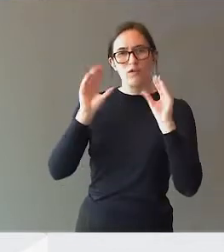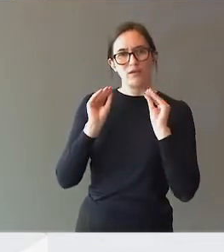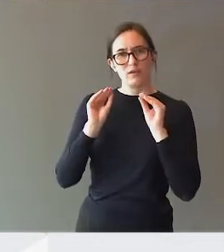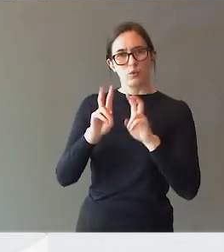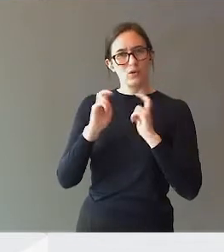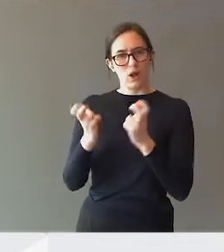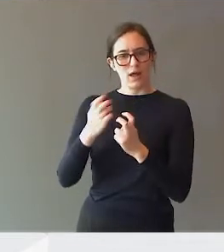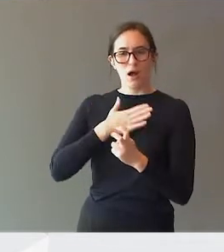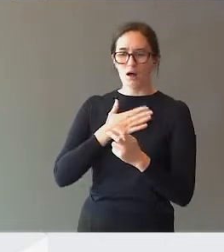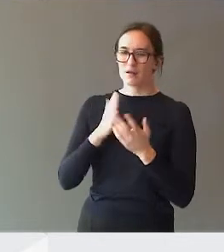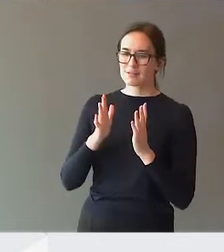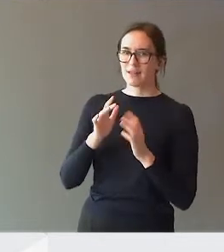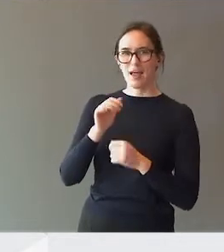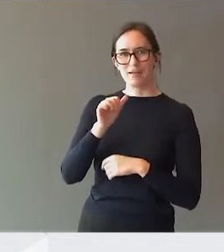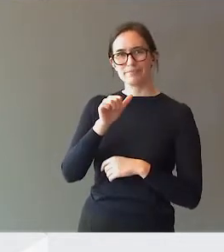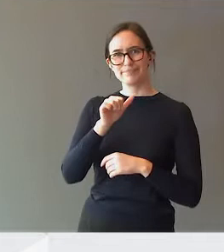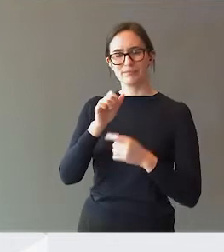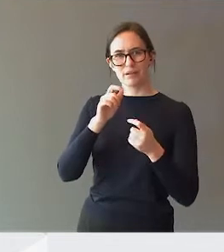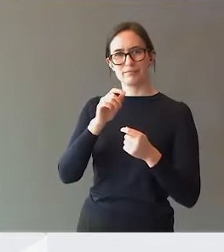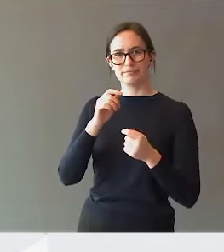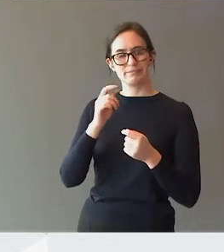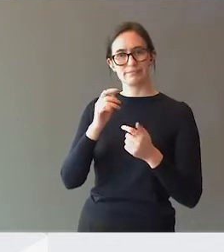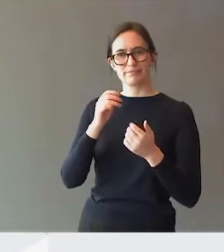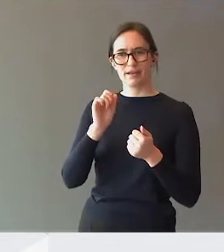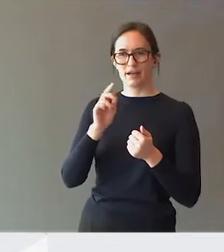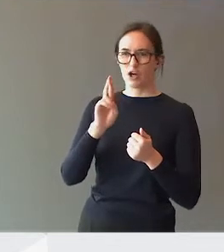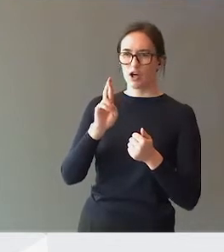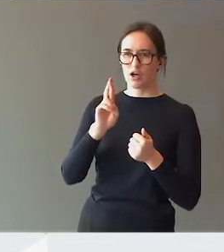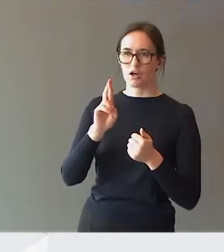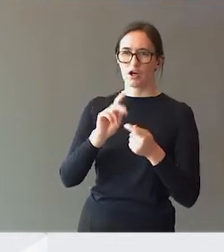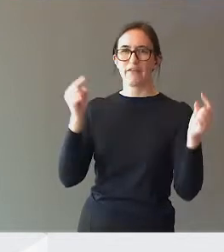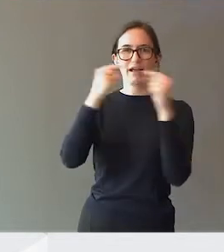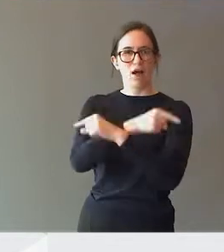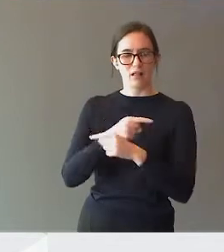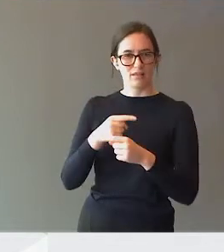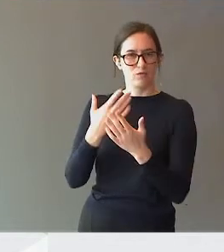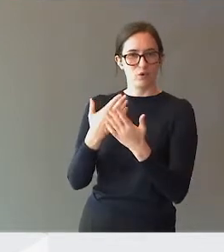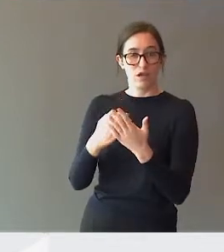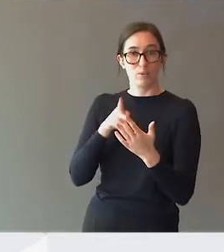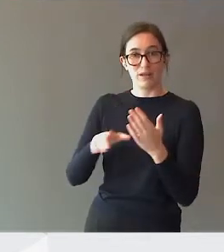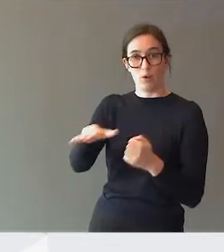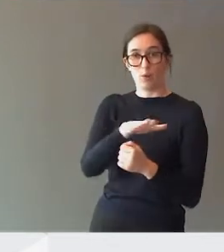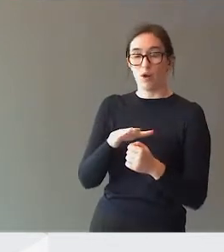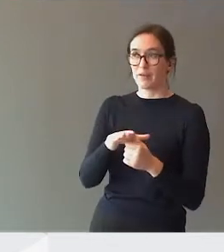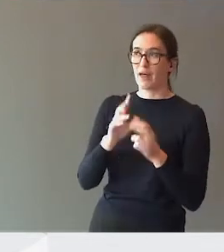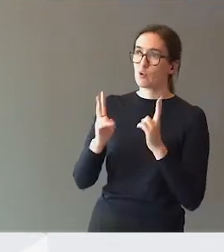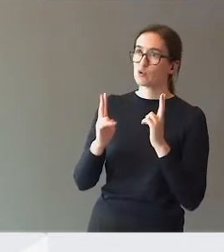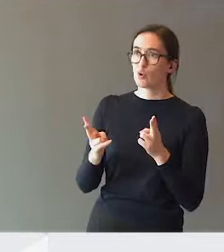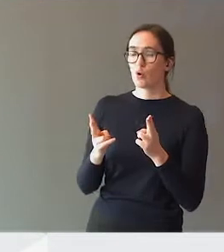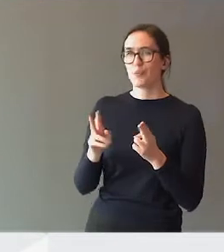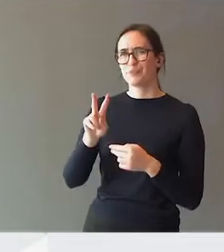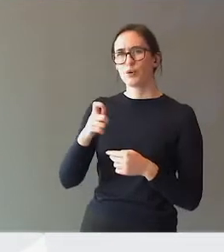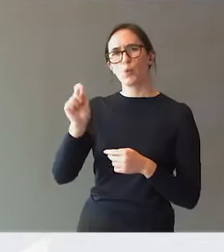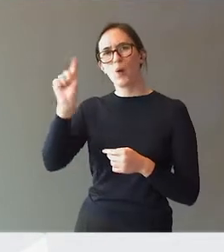kom med et ganske radikalt forslag på det området, så kommer de med en del andre viktige forslag som det synes å være ganske i enighet til om, for